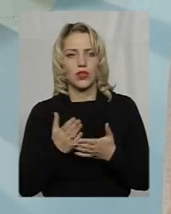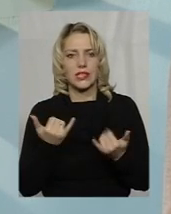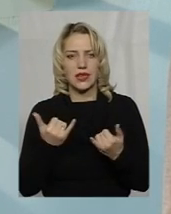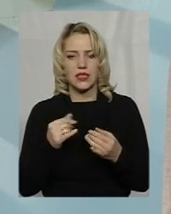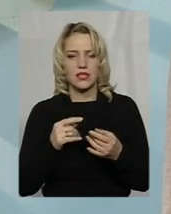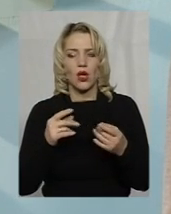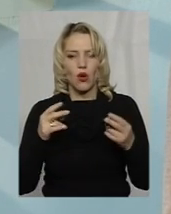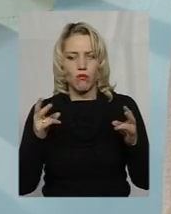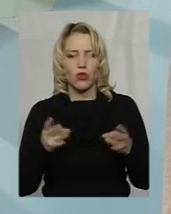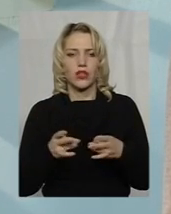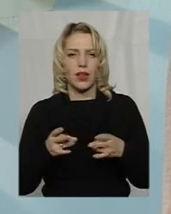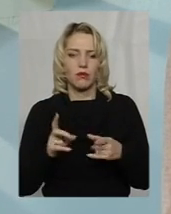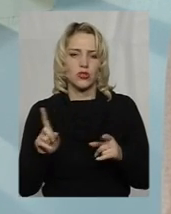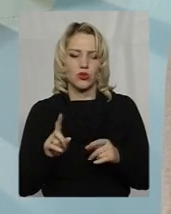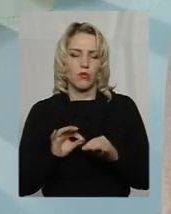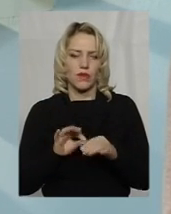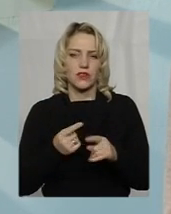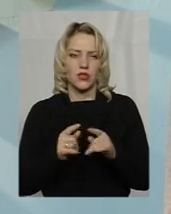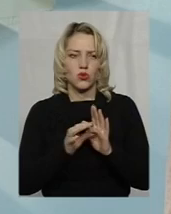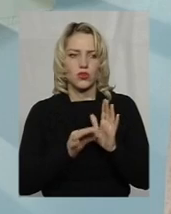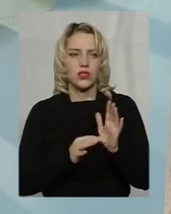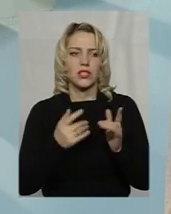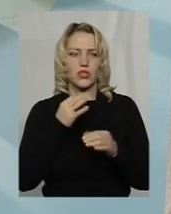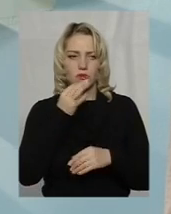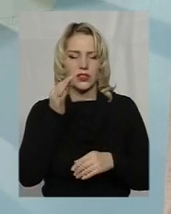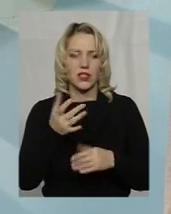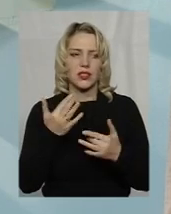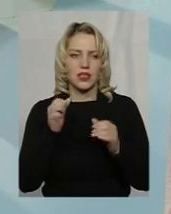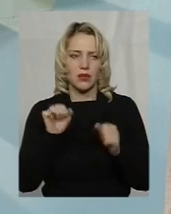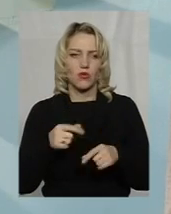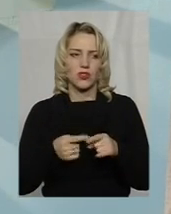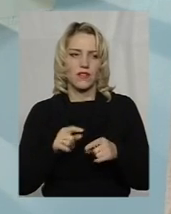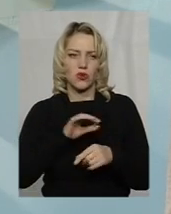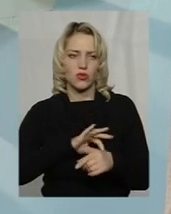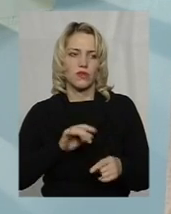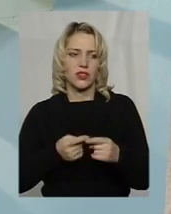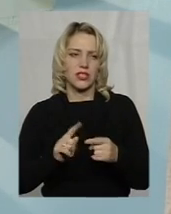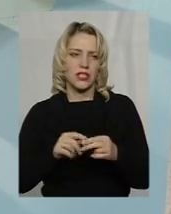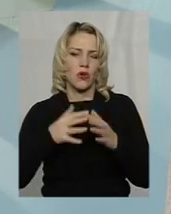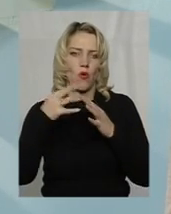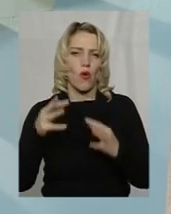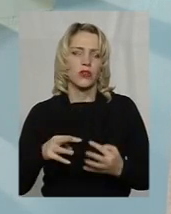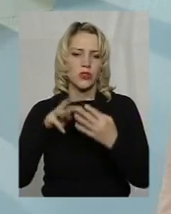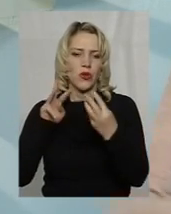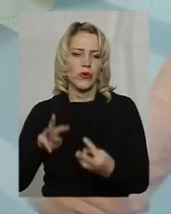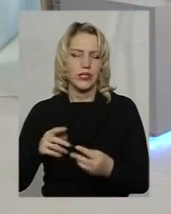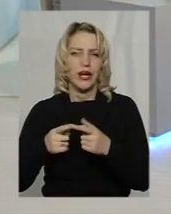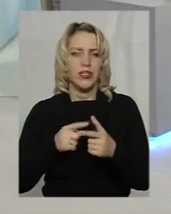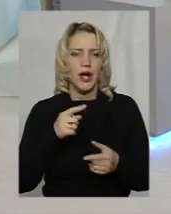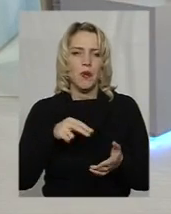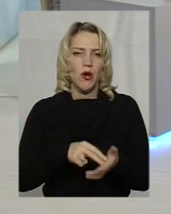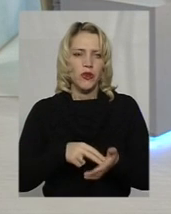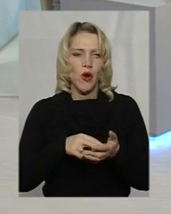знов провести повторну оцінку, для того, щоб сказати, наскільки дійсно можна використовувати ці конструкції, чи простоють вони